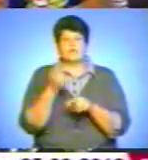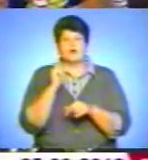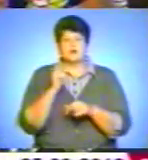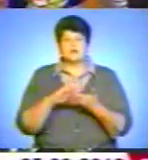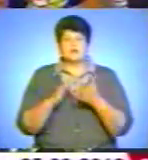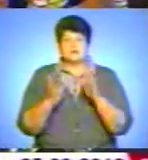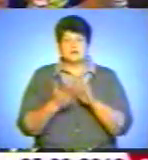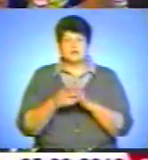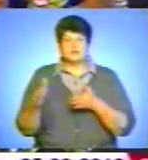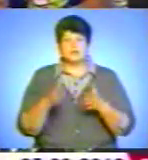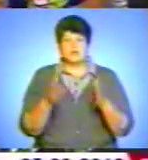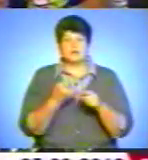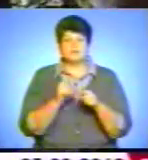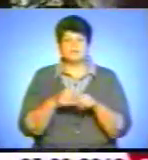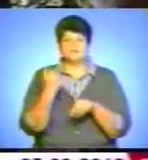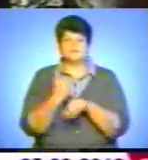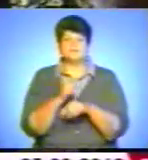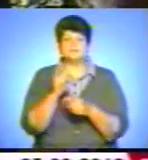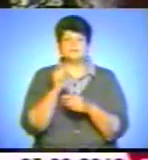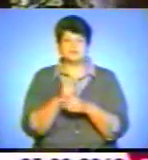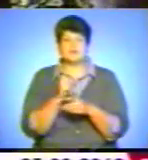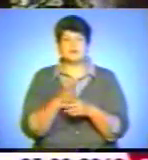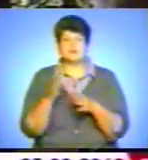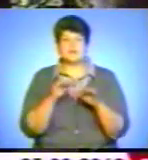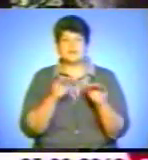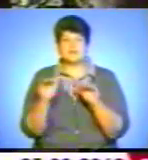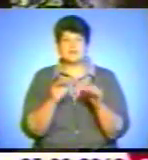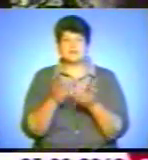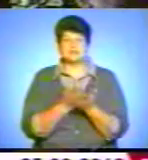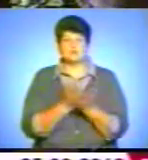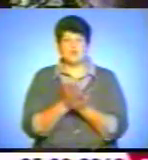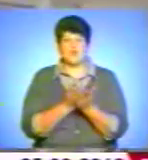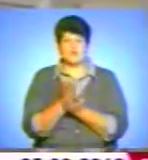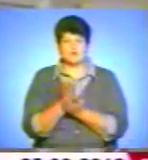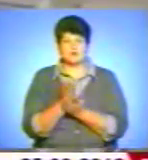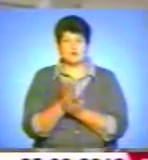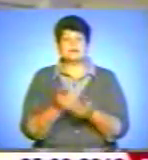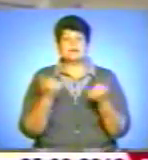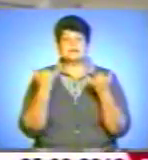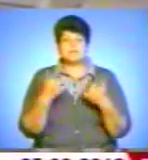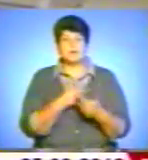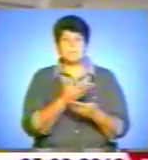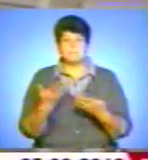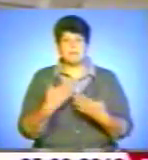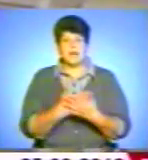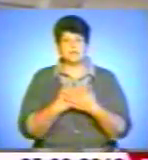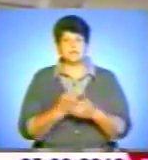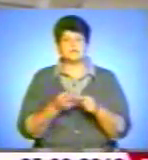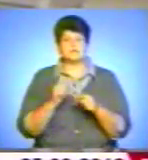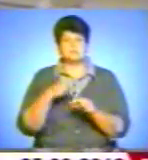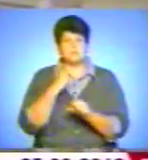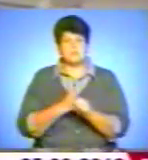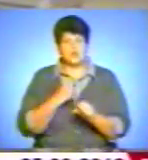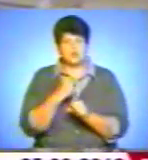встановлення вказівників до визначних місць, а також рівень сервісного обслуговування. Зараз ми активно над тим працюємо,